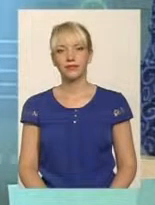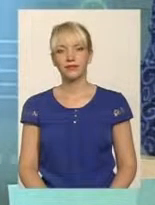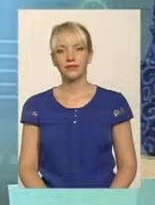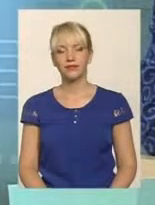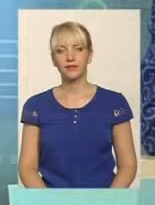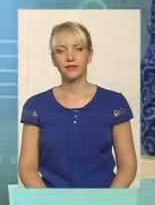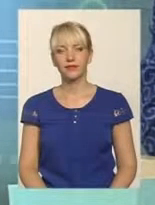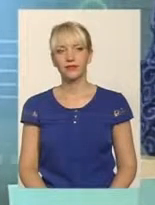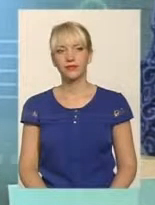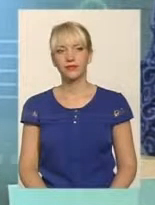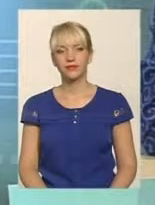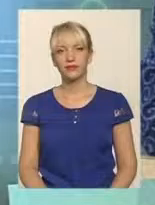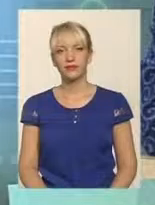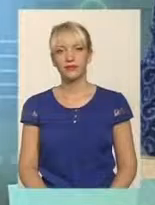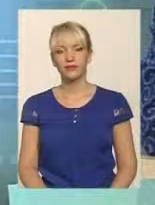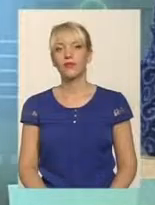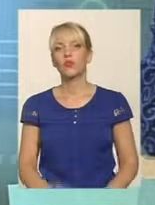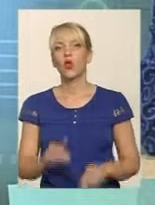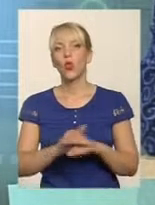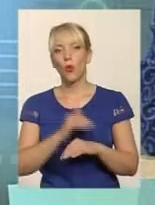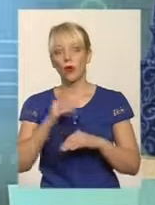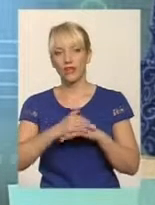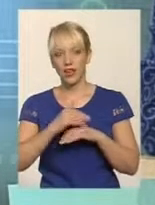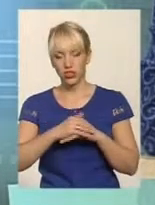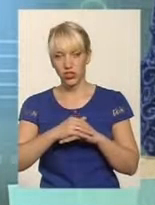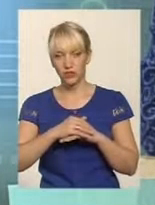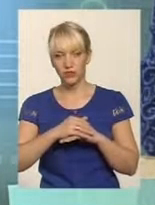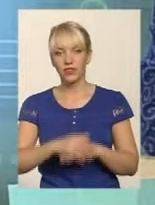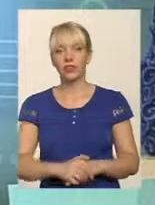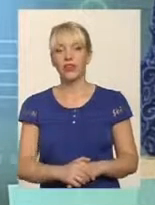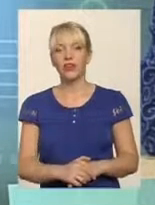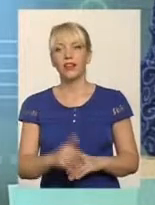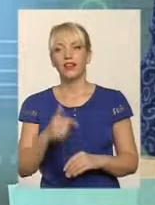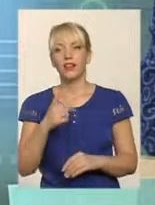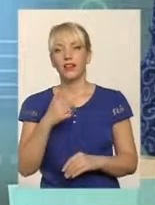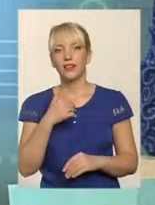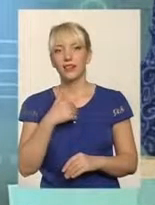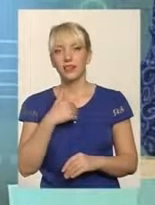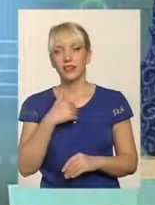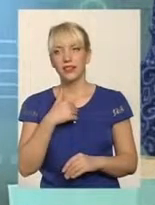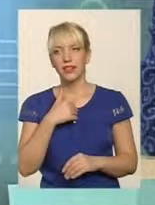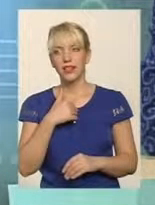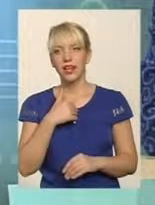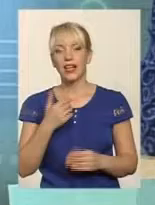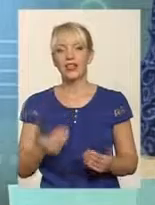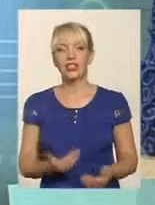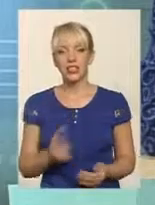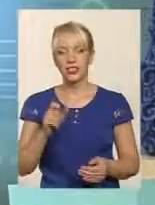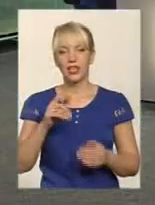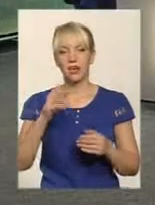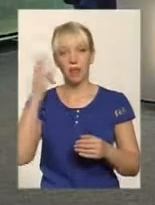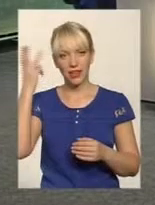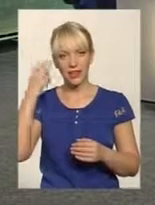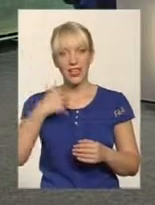Говоріть, будь ласка. Добрий вечір. Доброго вечір. Я, ви вміє, життя Хмельницького, я живу в